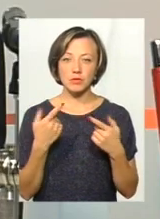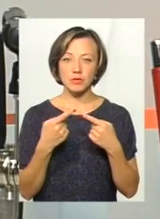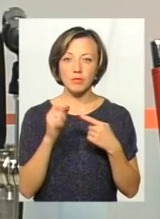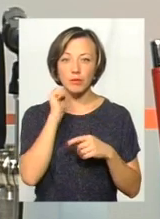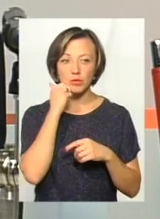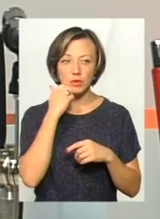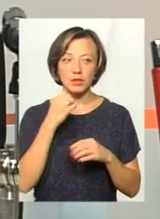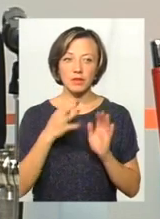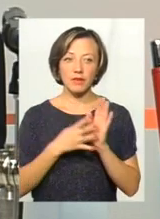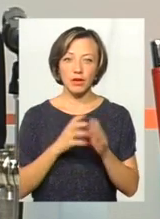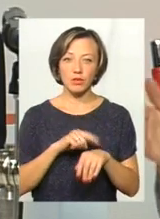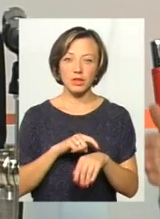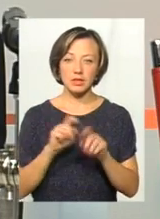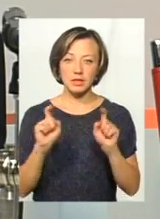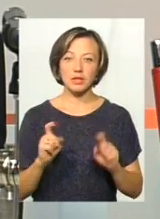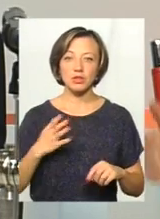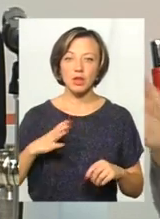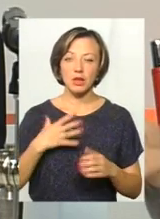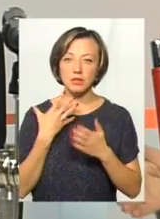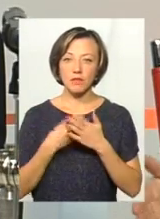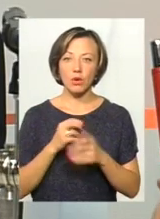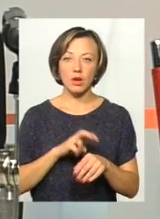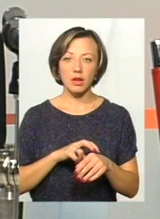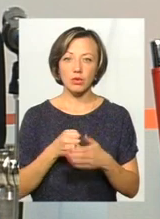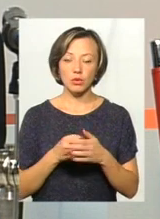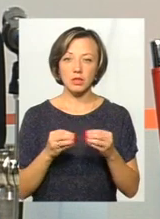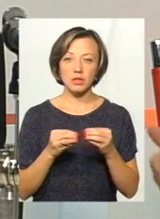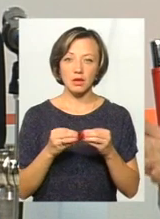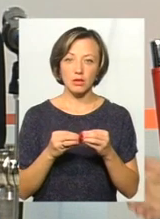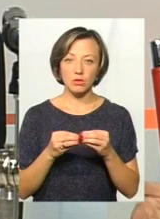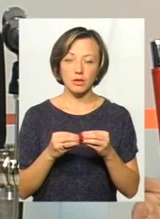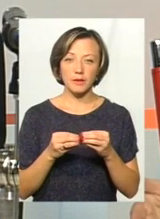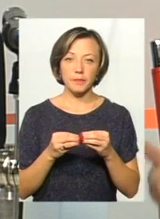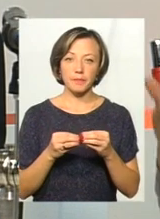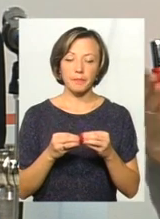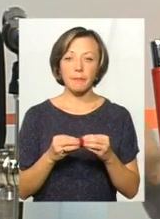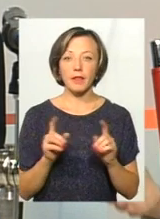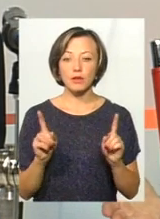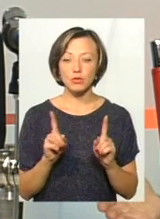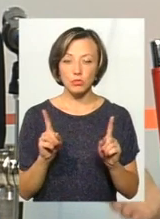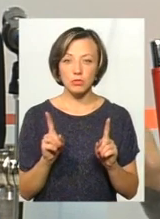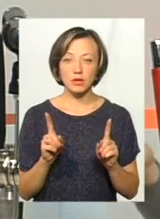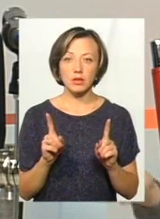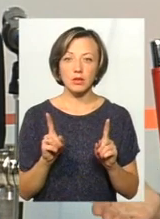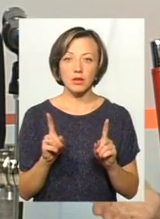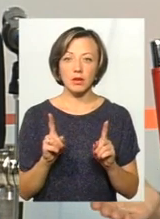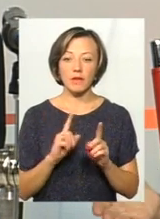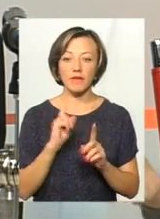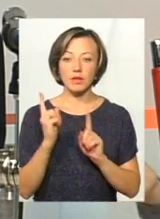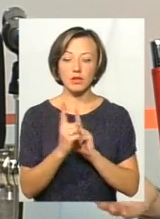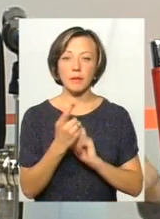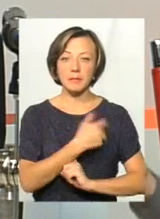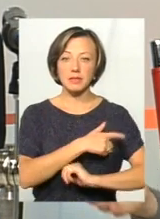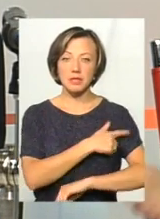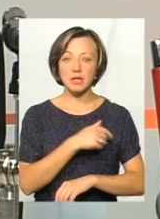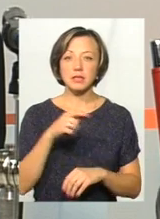бабусею, яка з 9-ї години сидить і чекає свого лікаря до 10-ї, наприклад. А для того, щоб вийшла мисестричка, наприклад,